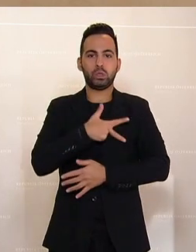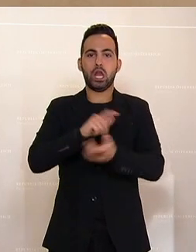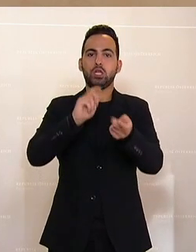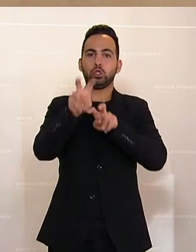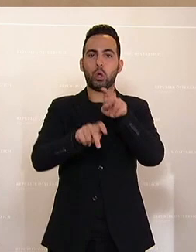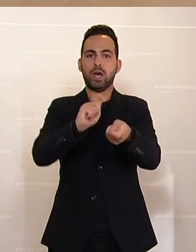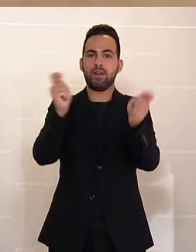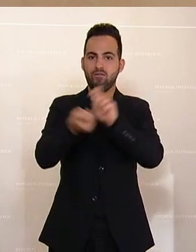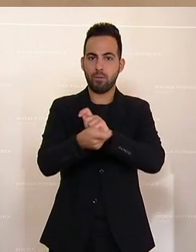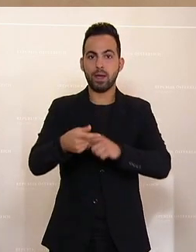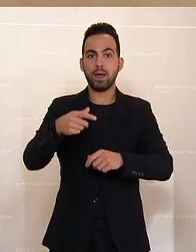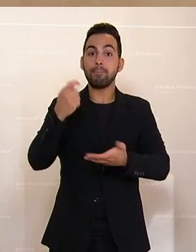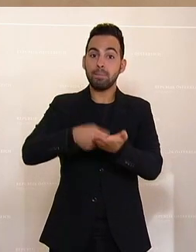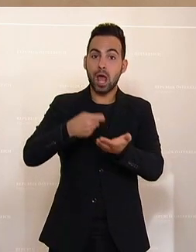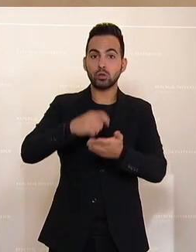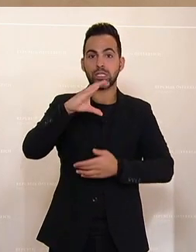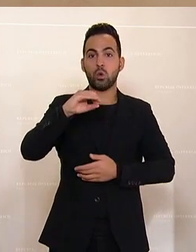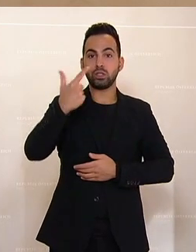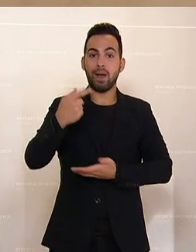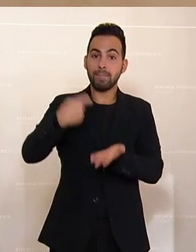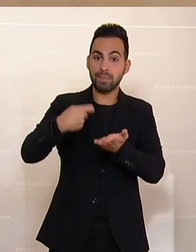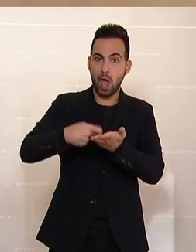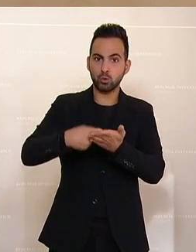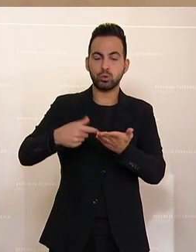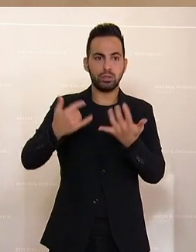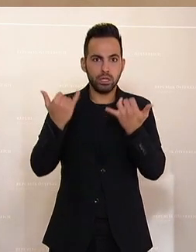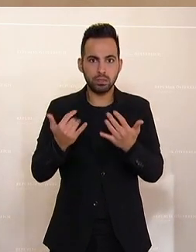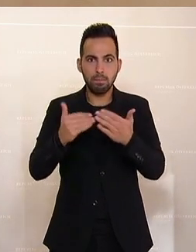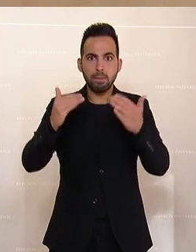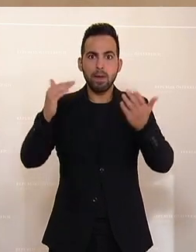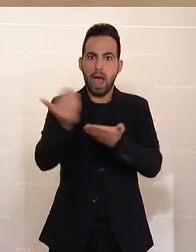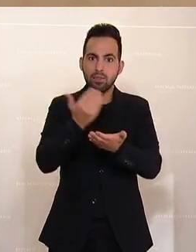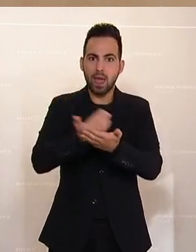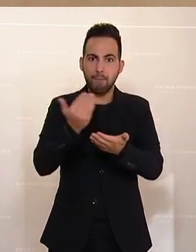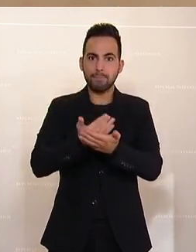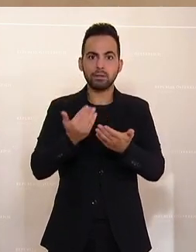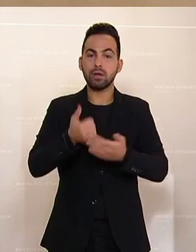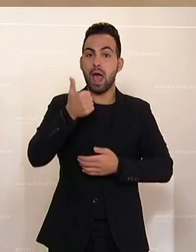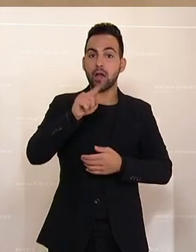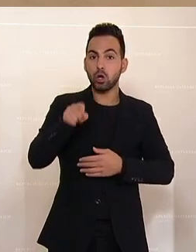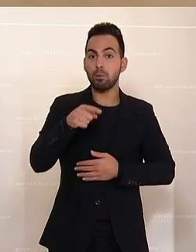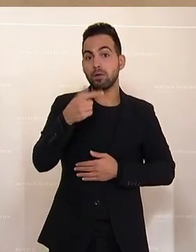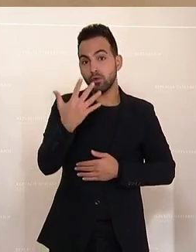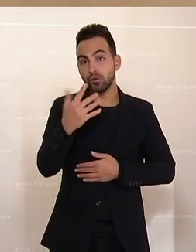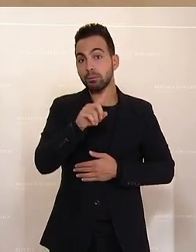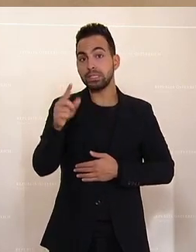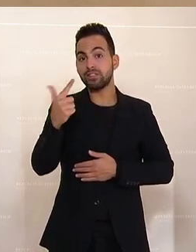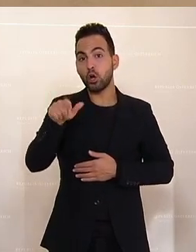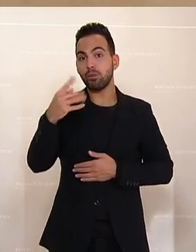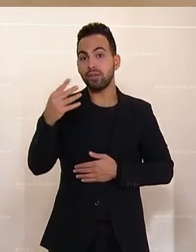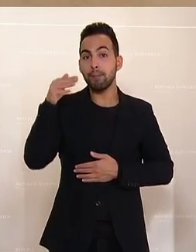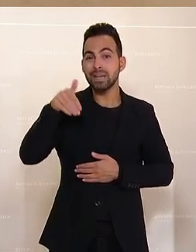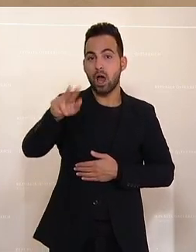Steuerreform, Bepreisung, CO2-Bepreisung. Da kommen jetzt Mehreinnahmen im Jahr herein zwischen 1,5 und 2,4 Milliarden Euro.